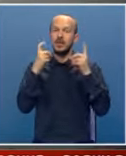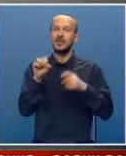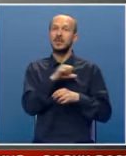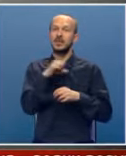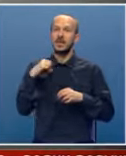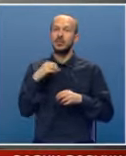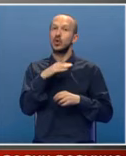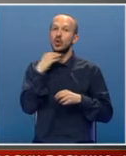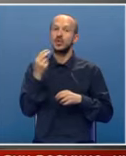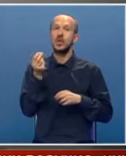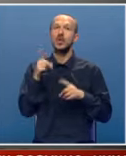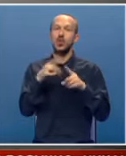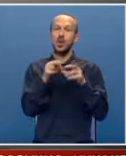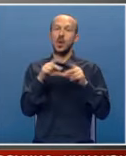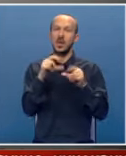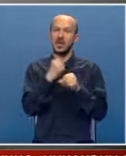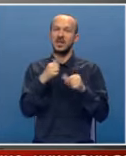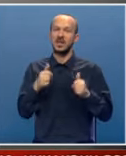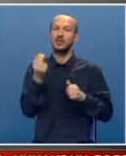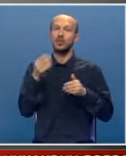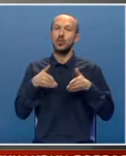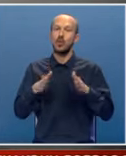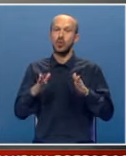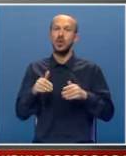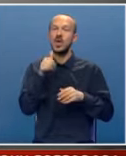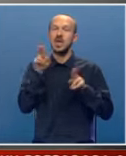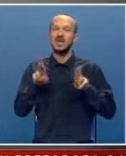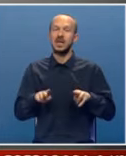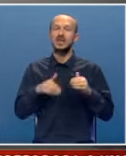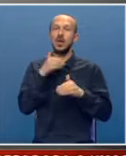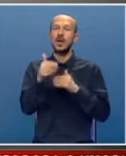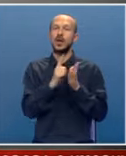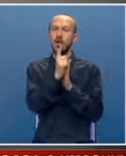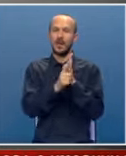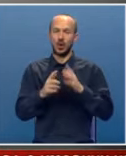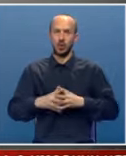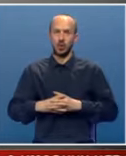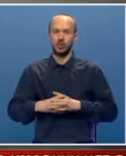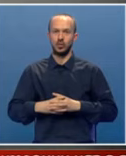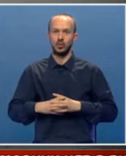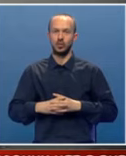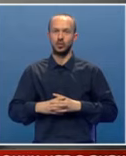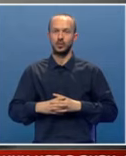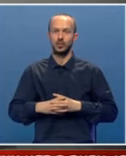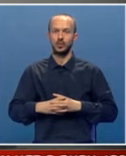dosta toga uradili danas, da smo na dobrom putu i da će zaista u narednom periodu